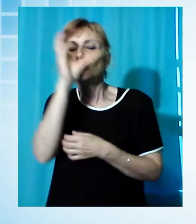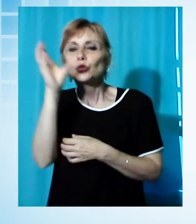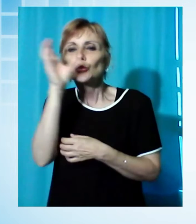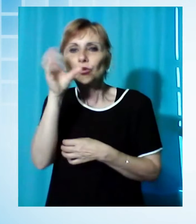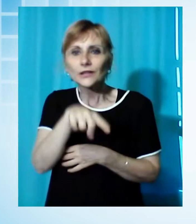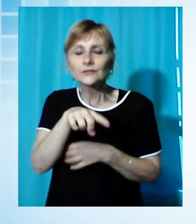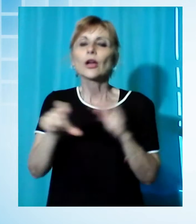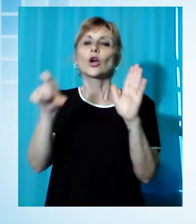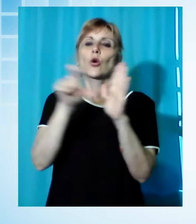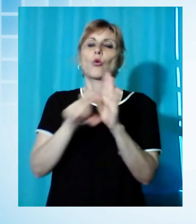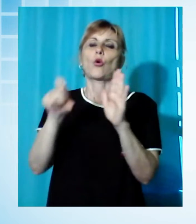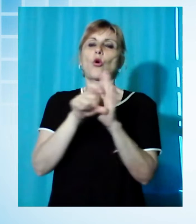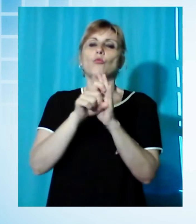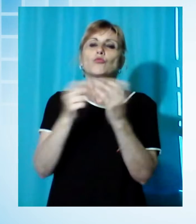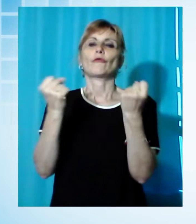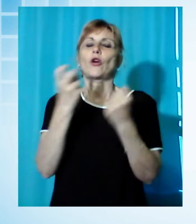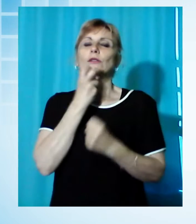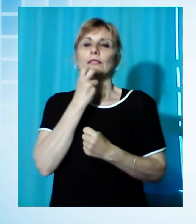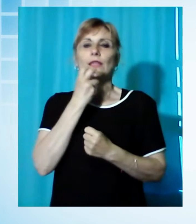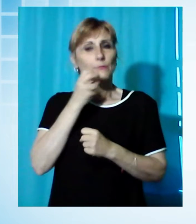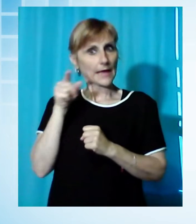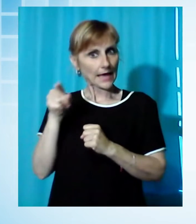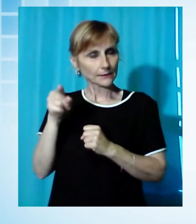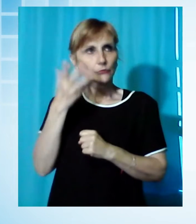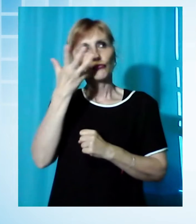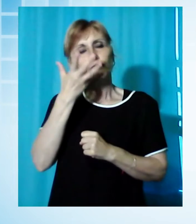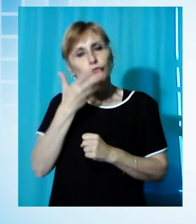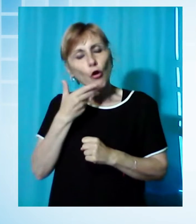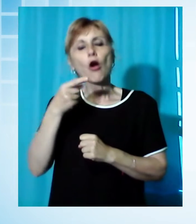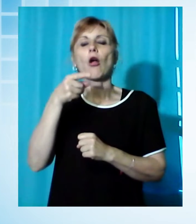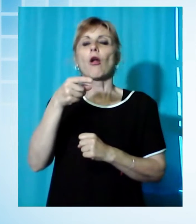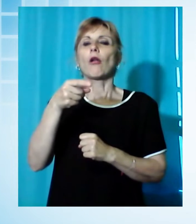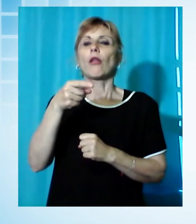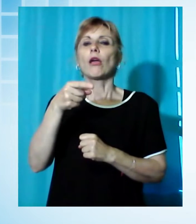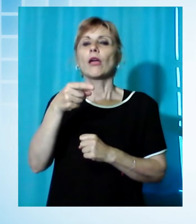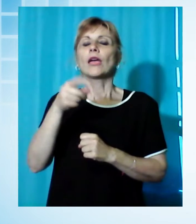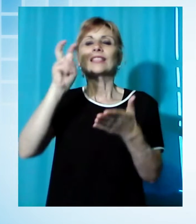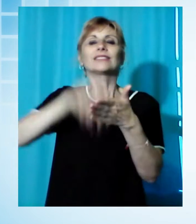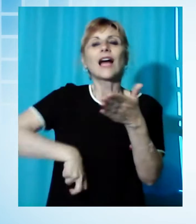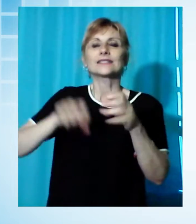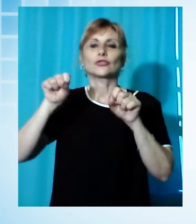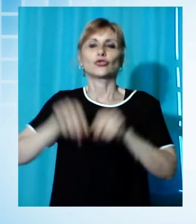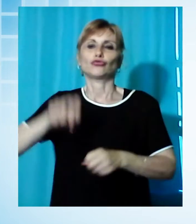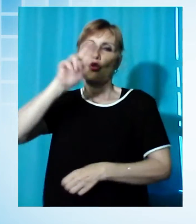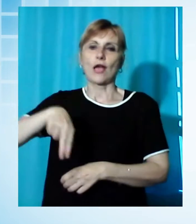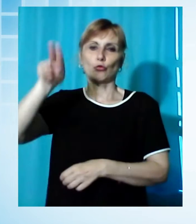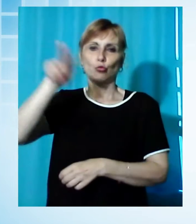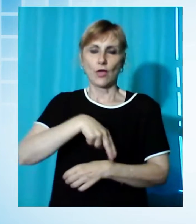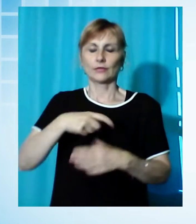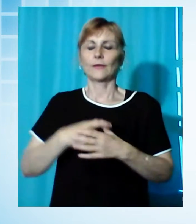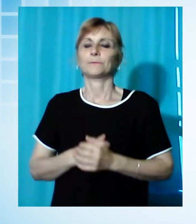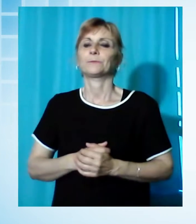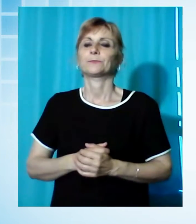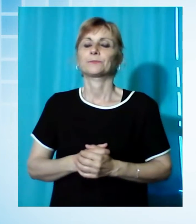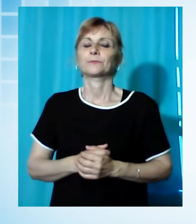comunale di Forte dei Marmi ha deciso di annullare per quest'anno la tassa di soggiorno. L'imposta di soggiorno